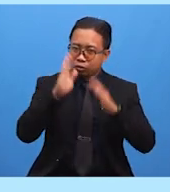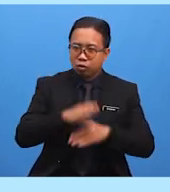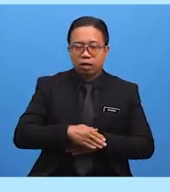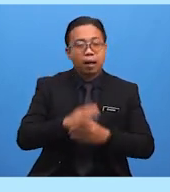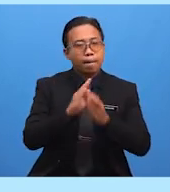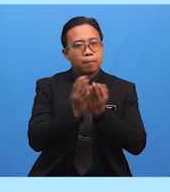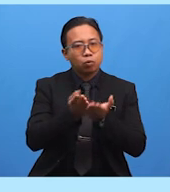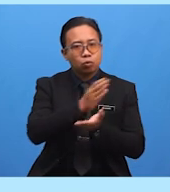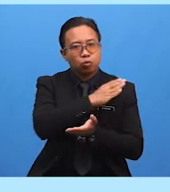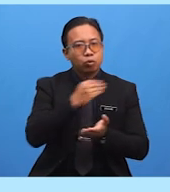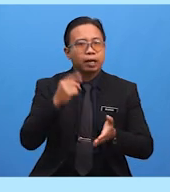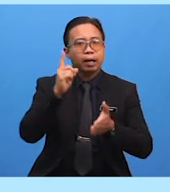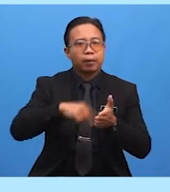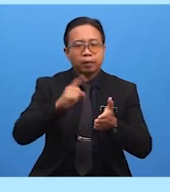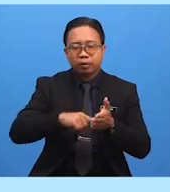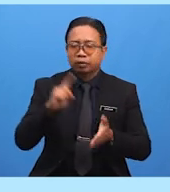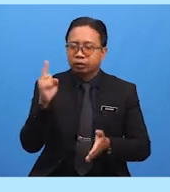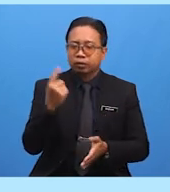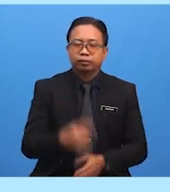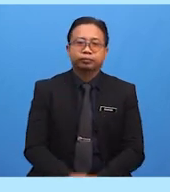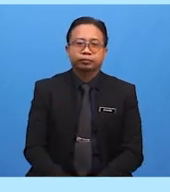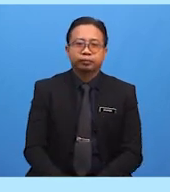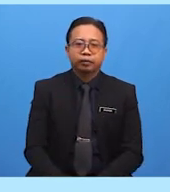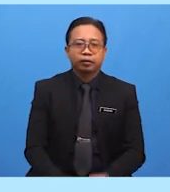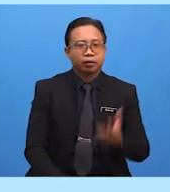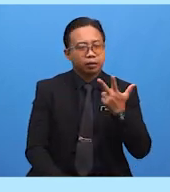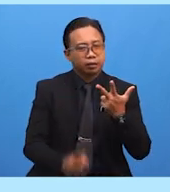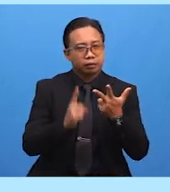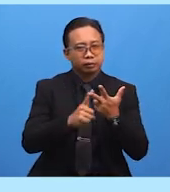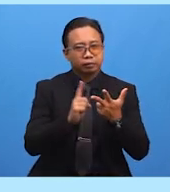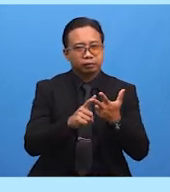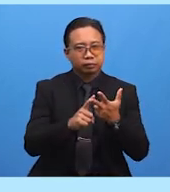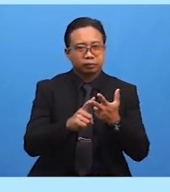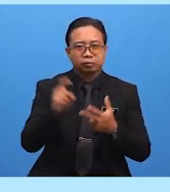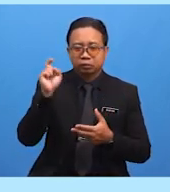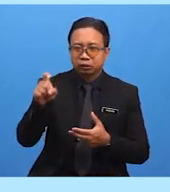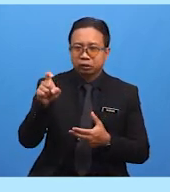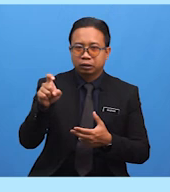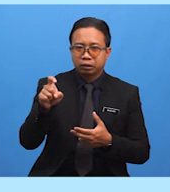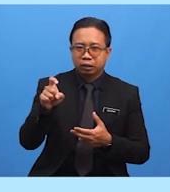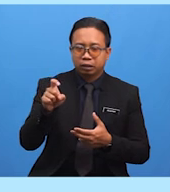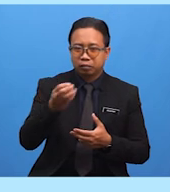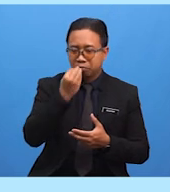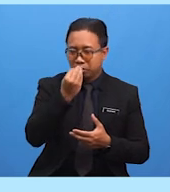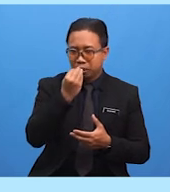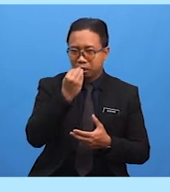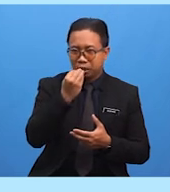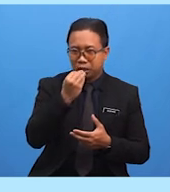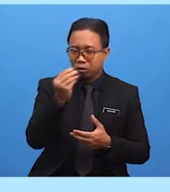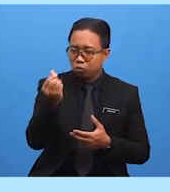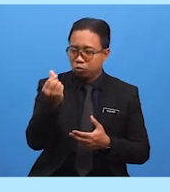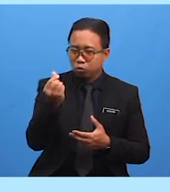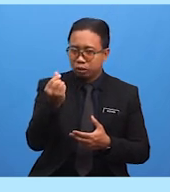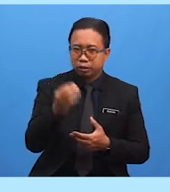Catatan Dan Sebagainya Ketiga Memastikan Bekalan Makanan